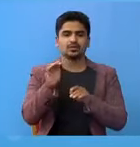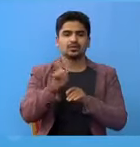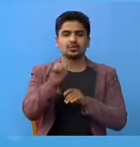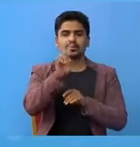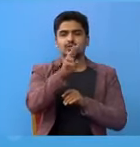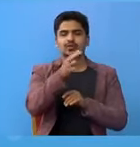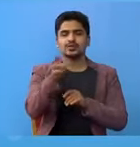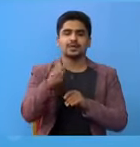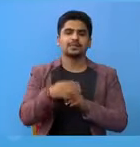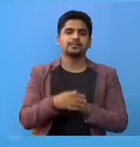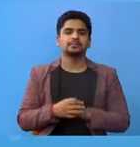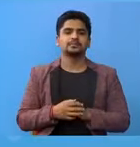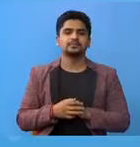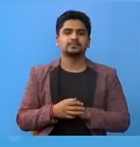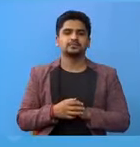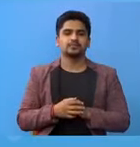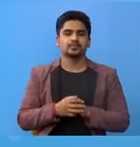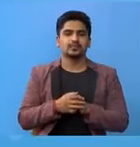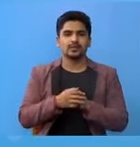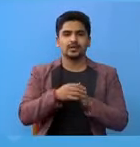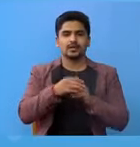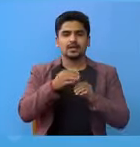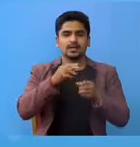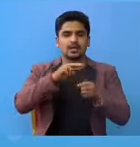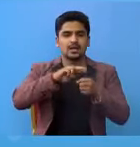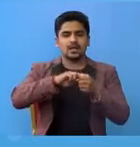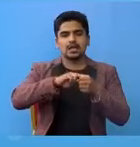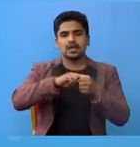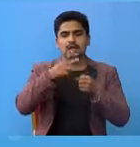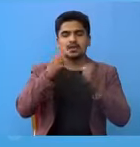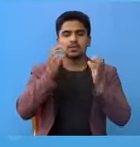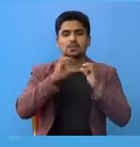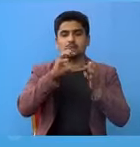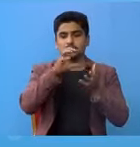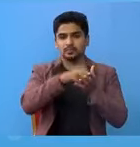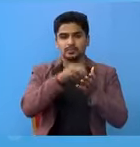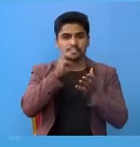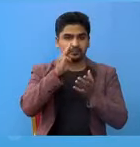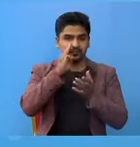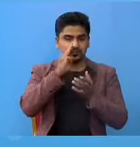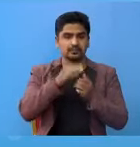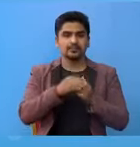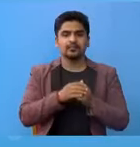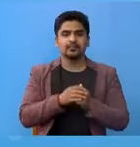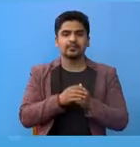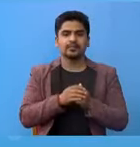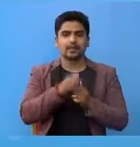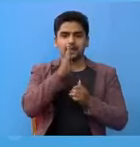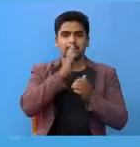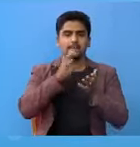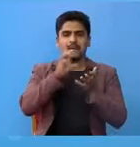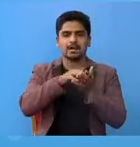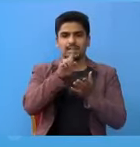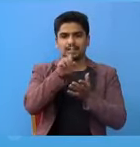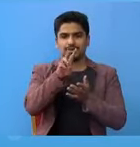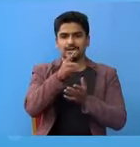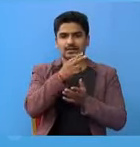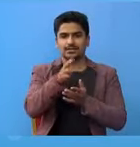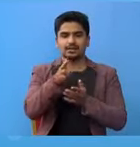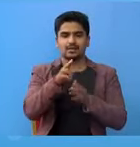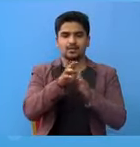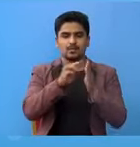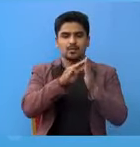का 2 जना उन्होंच किर्जान रोग अनुसंदान तत तालिमकेंद्र एत Ann पर्योक साला मा 12 का 13 जना,